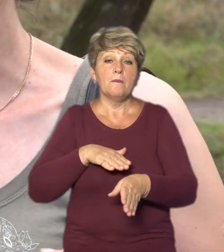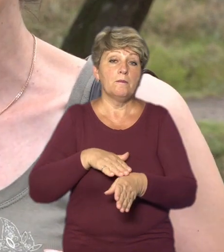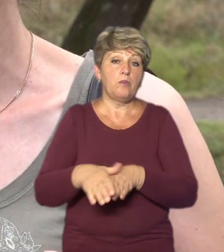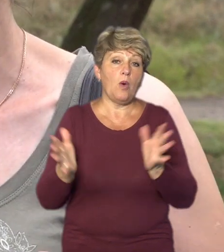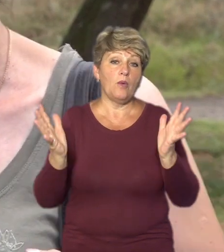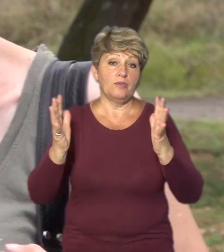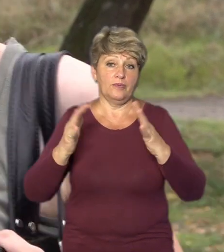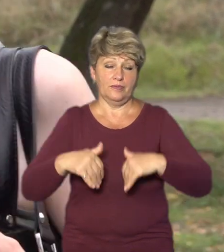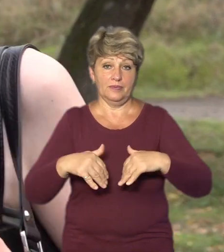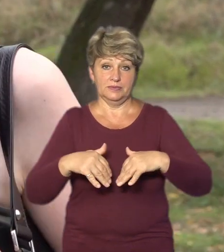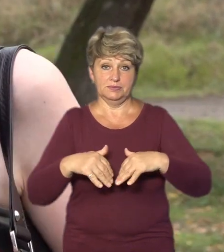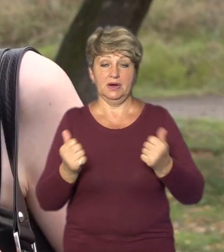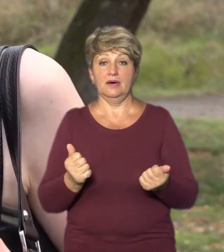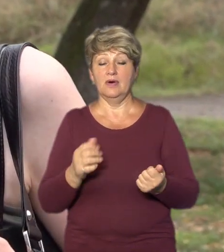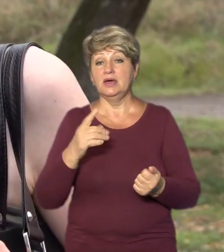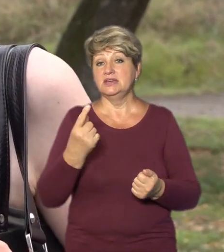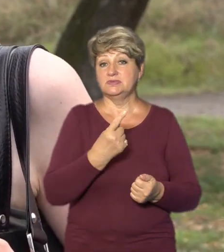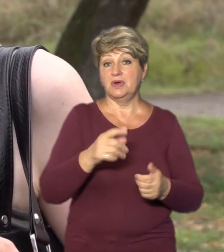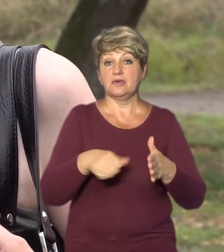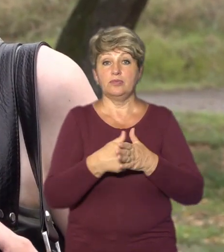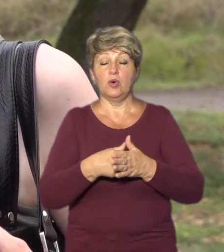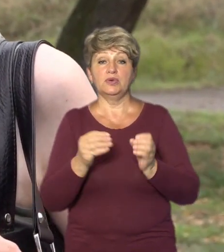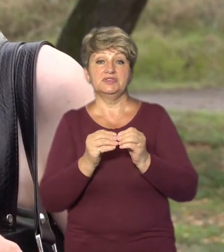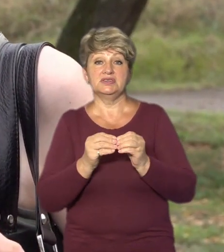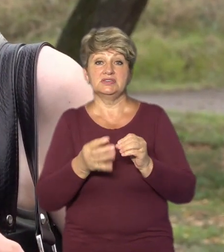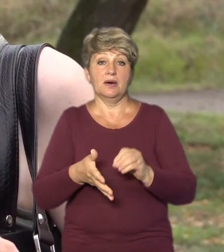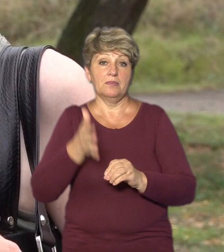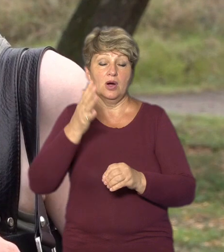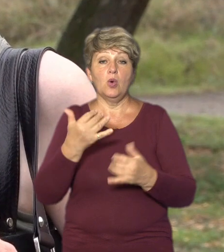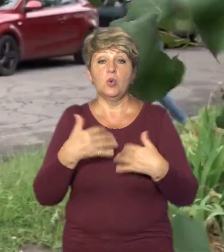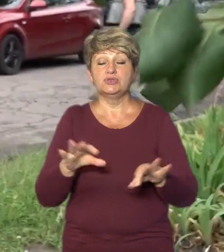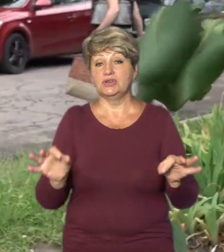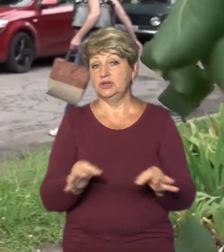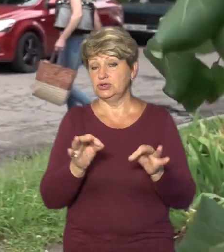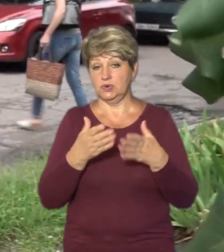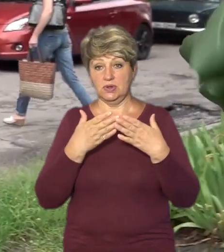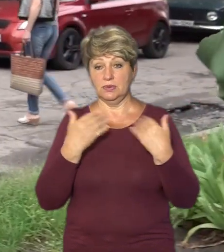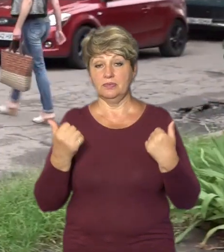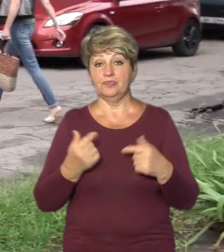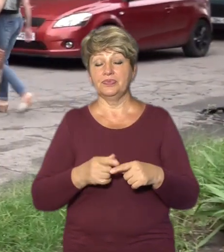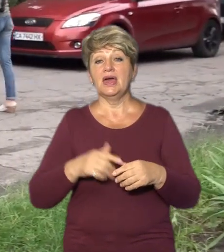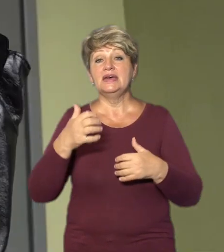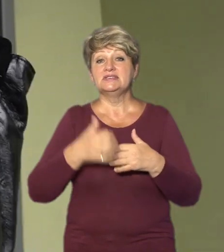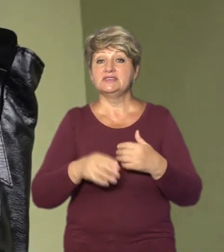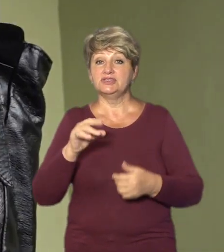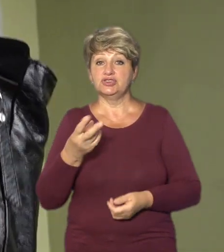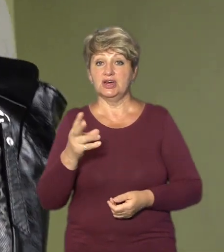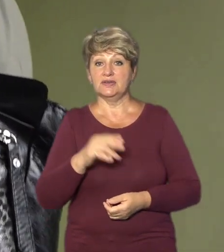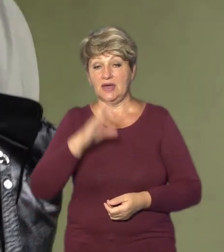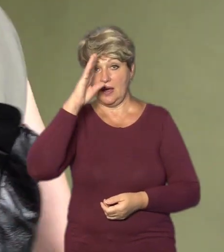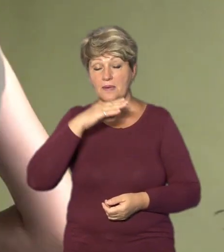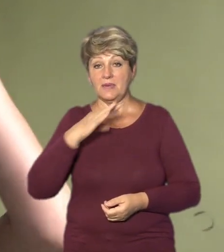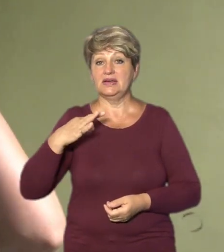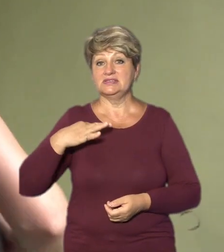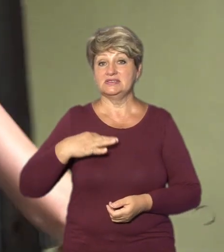з першого по 10-й этаж. Цього під'їзду вже геть немає. У середині червня Лілія разом із батьками, сином,